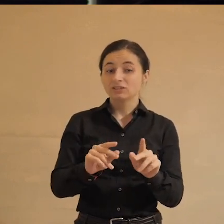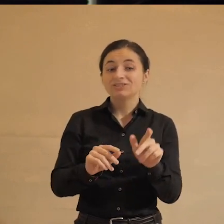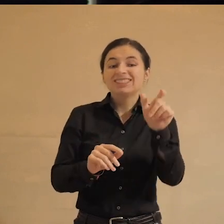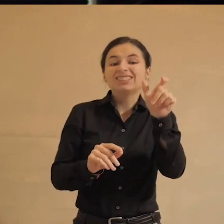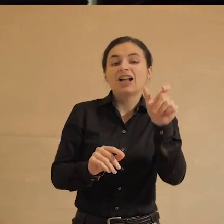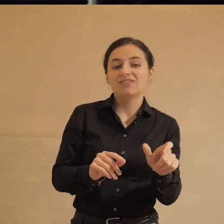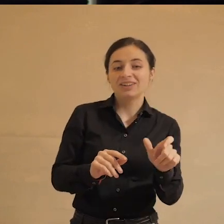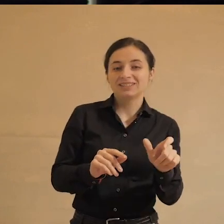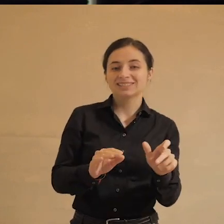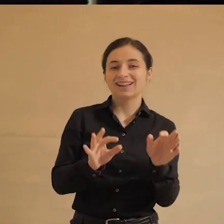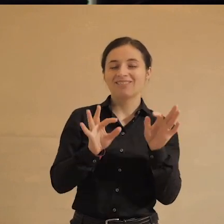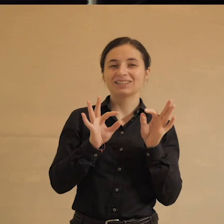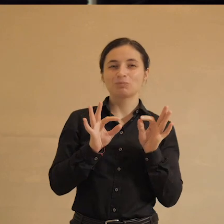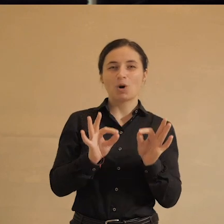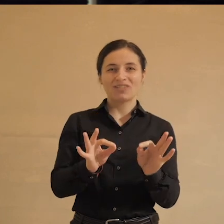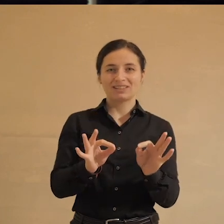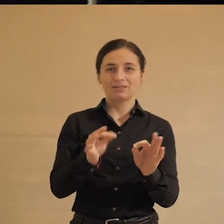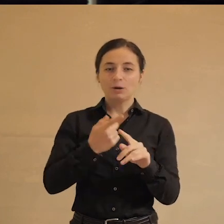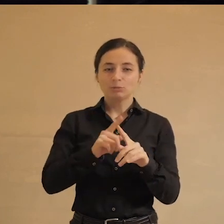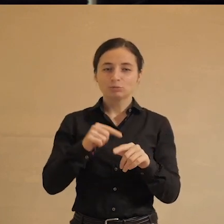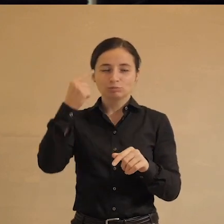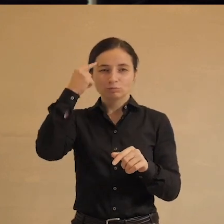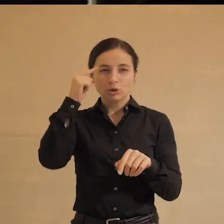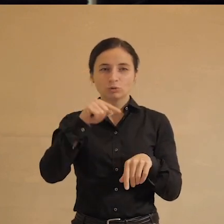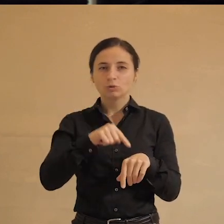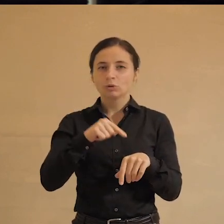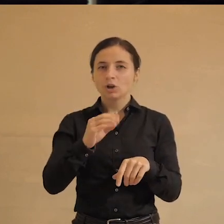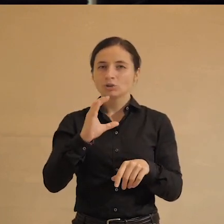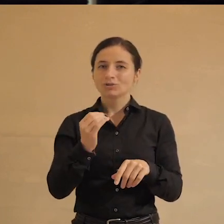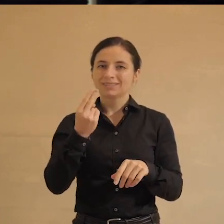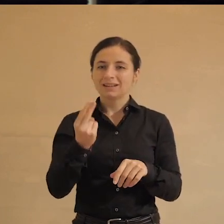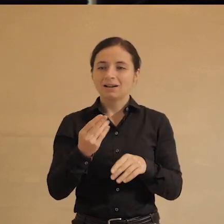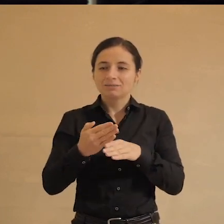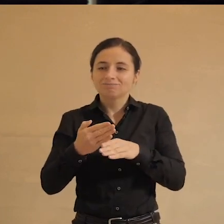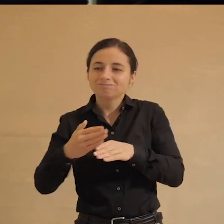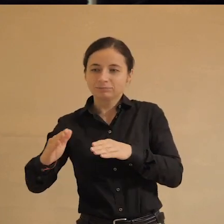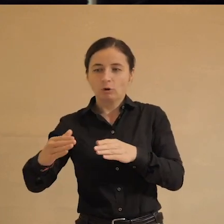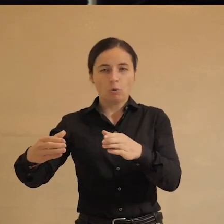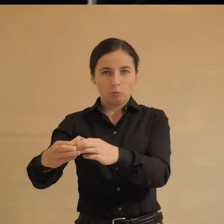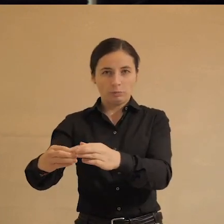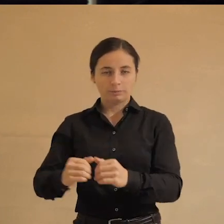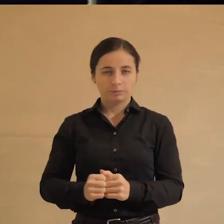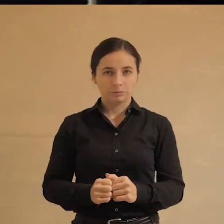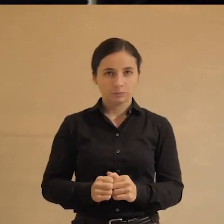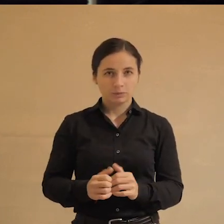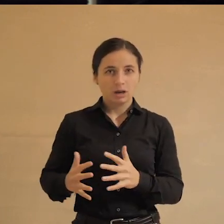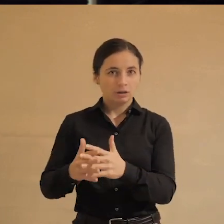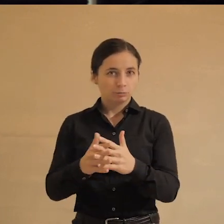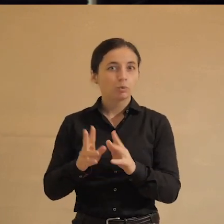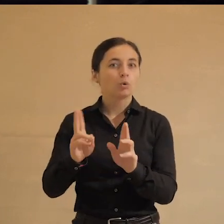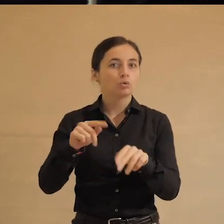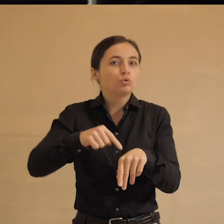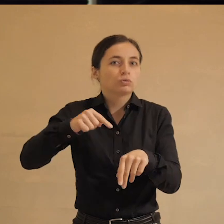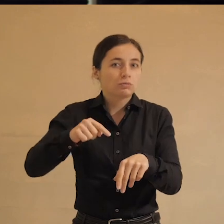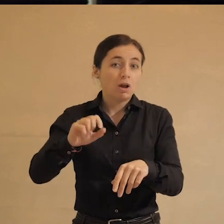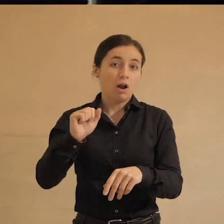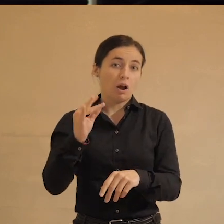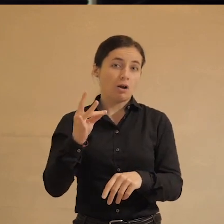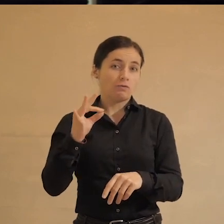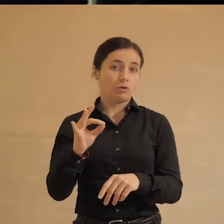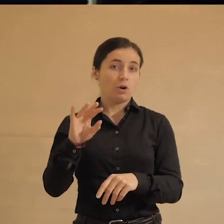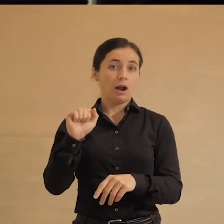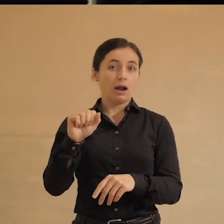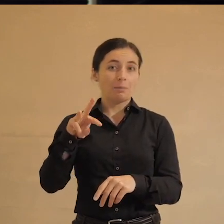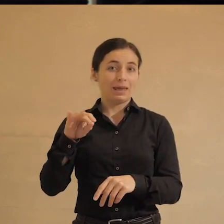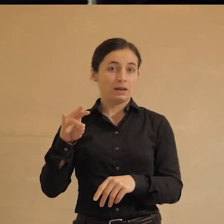справедливость, потому что чувствует себя социально депривированной группой. В Соединенных Штатах таковыми чувствуют себя афроамериканцы. В